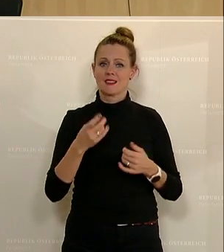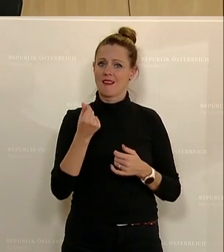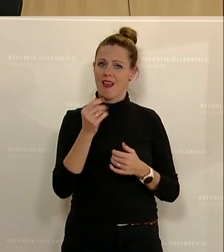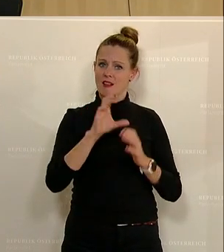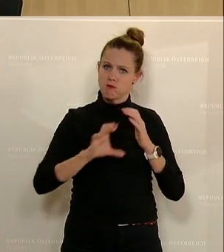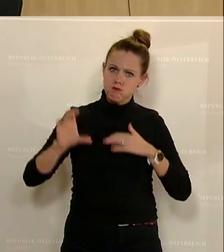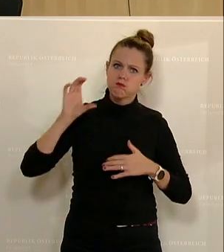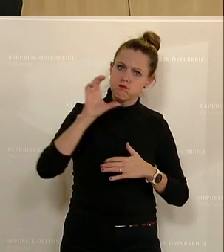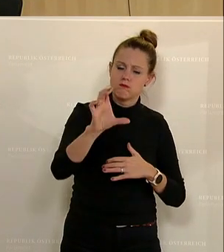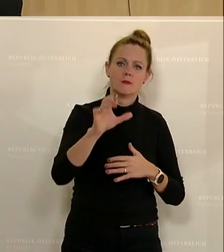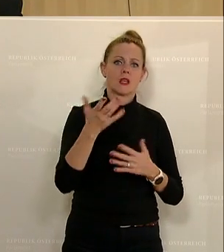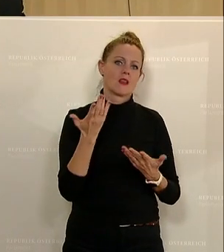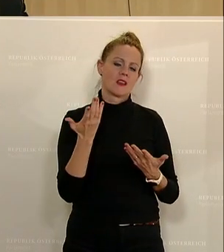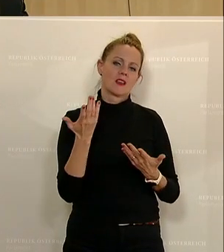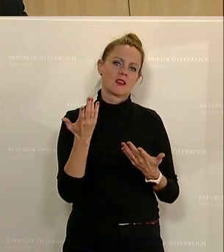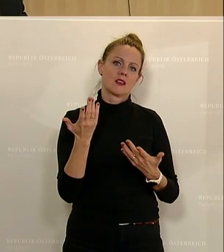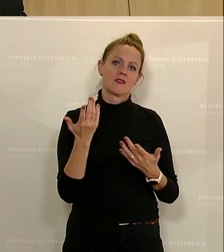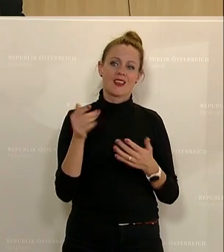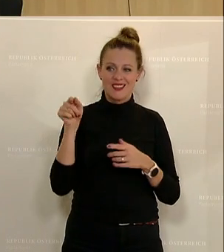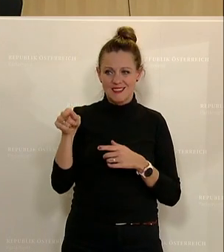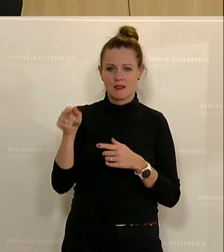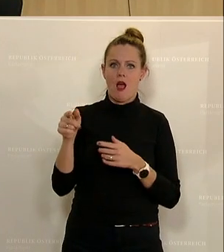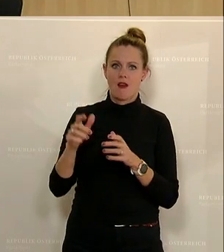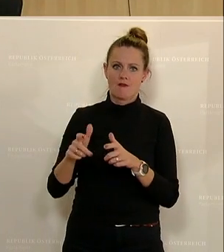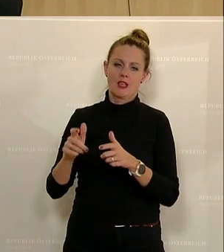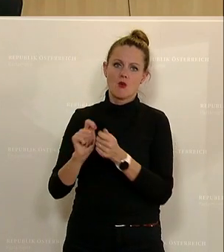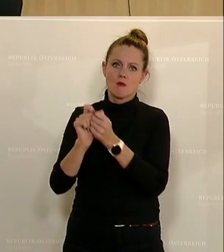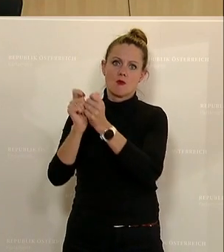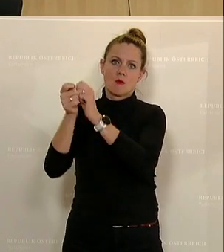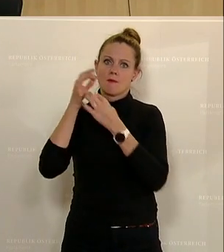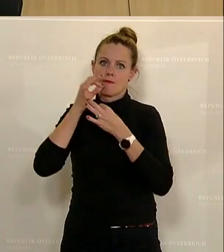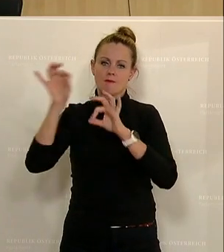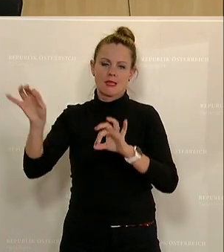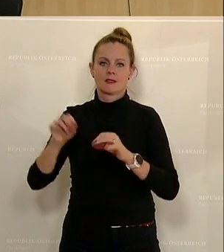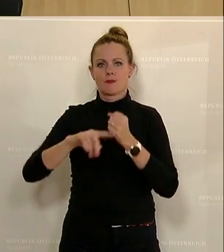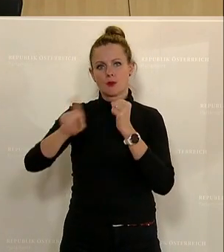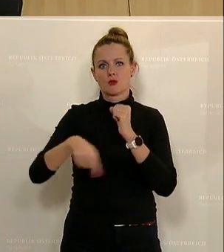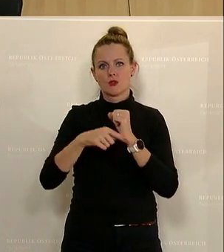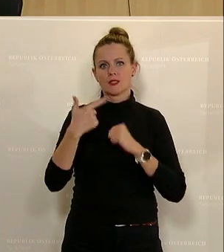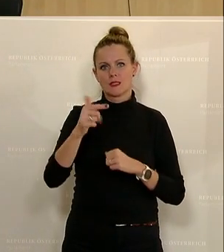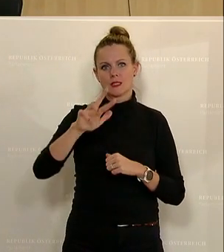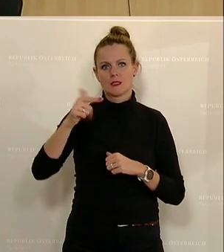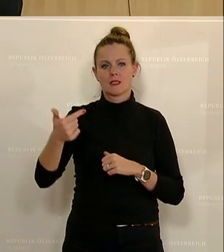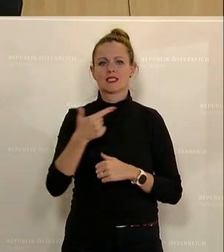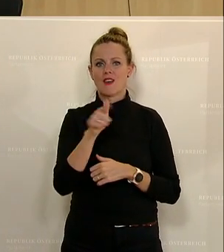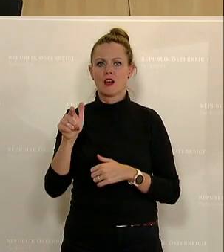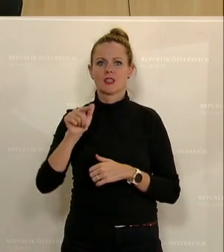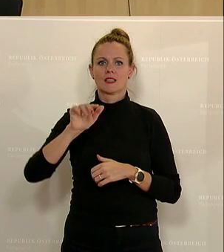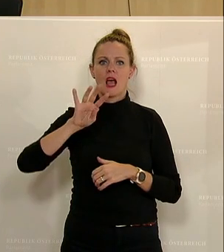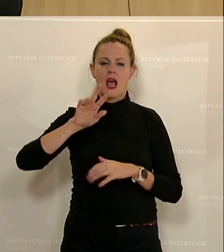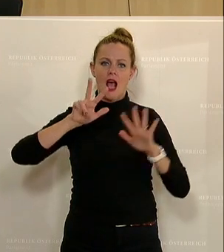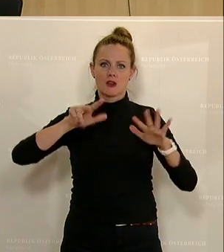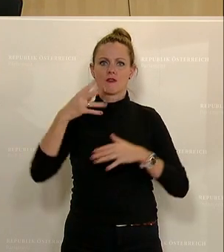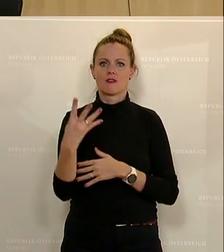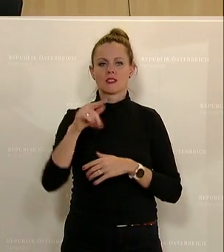Hand nehmen werden und dass das weitergebracht wird. Im Budget 2023 haben wir 248,5